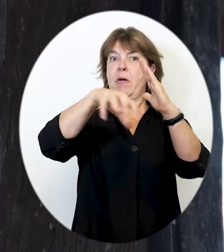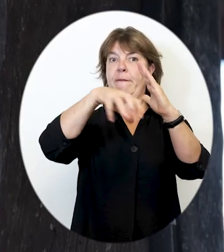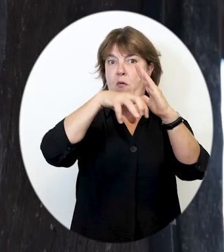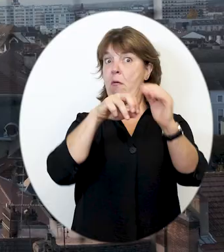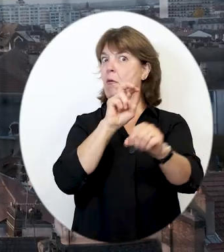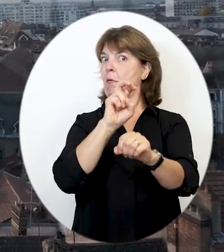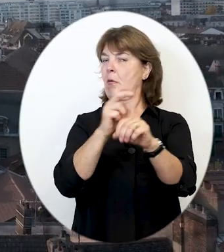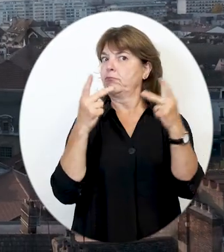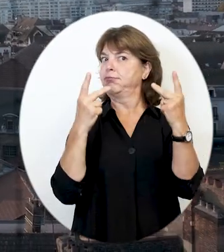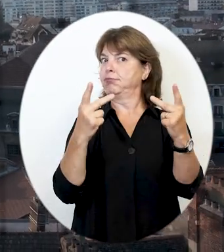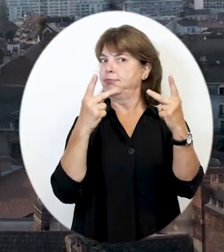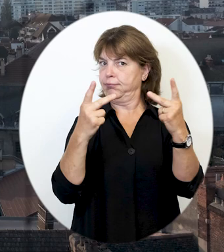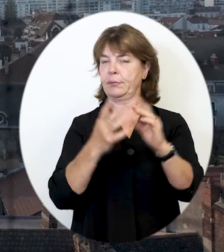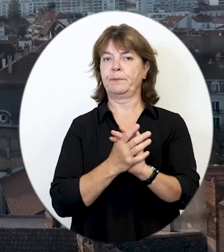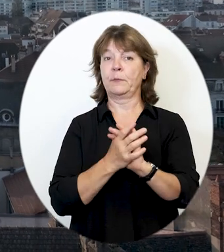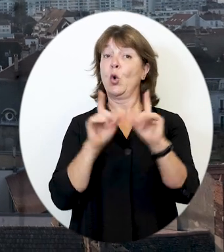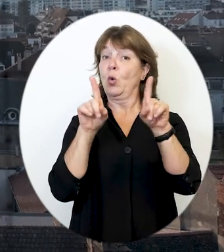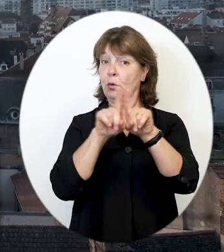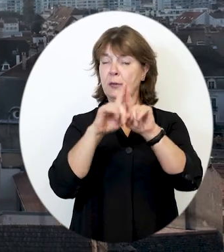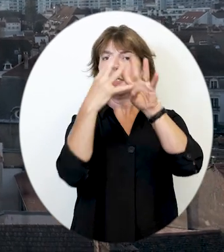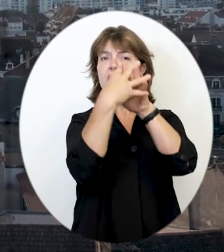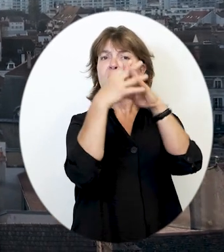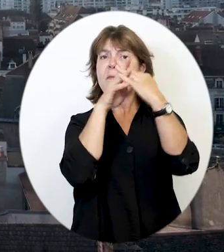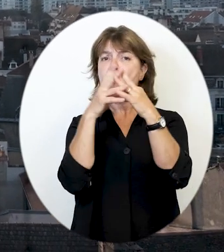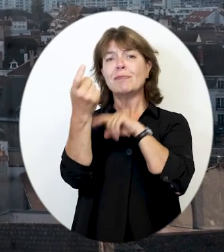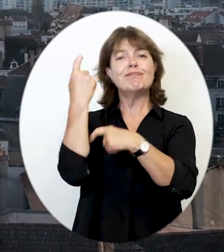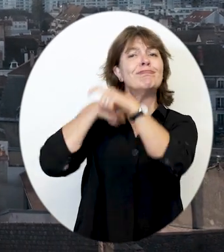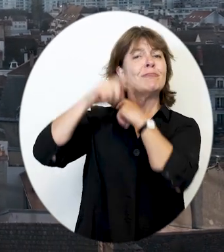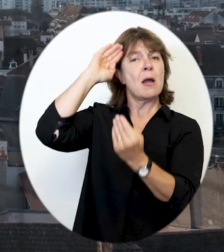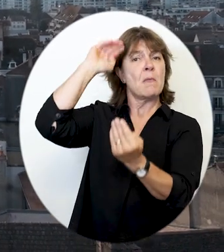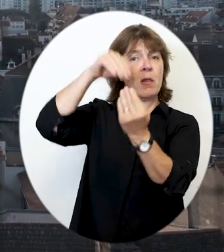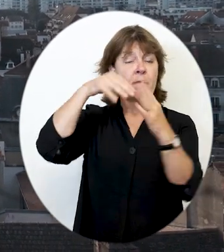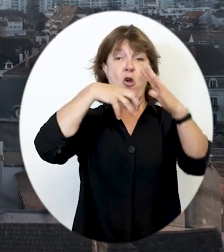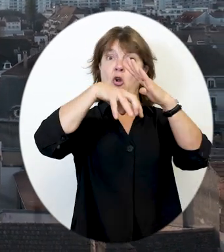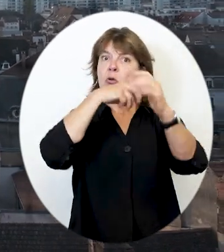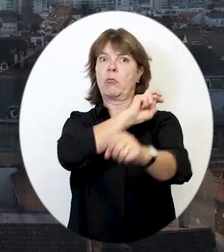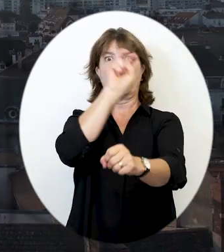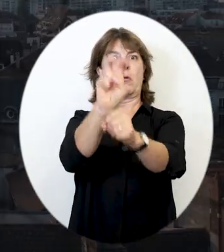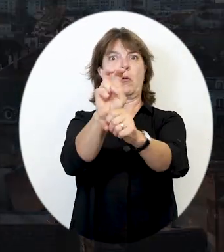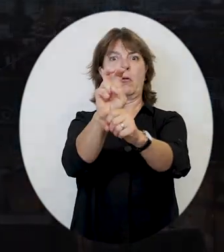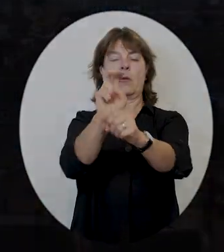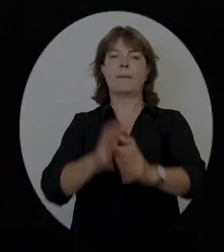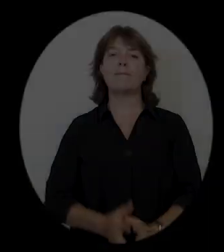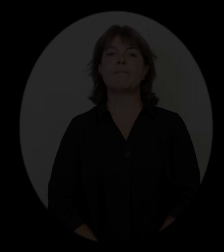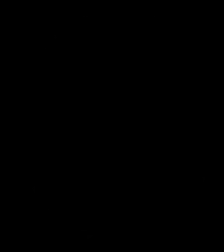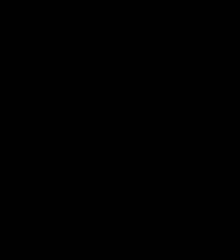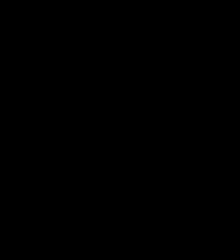Beffroi est conservée ainsi que sa charpente médiévale et ses cloches du XVe siècle.